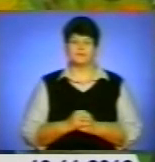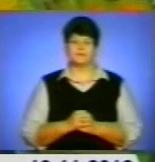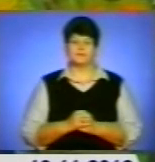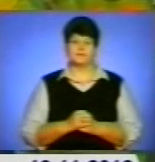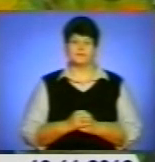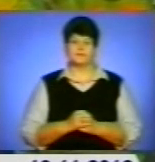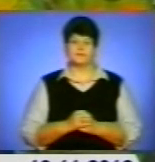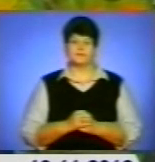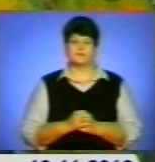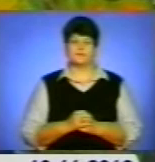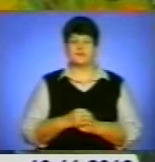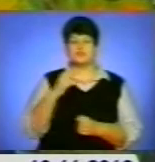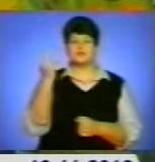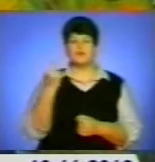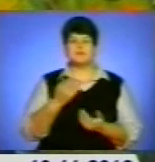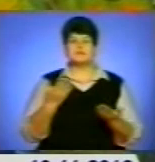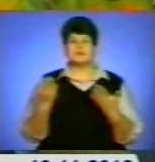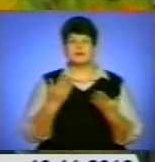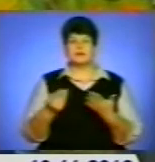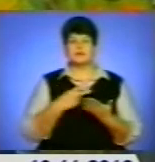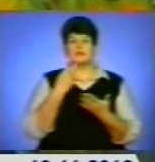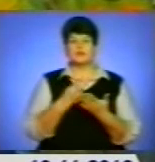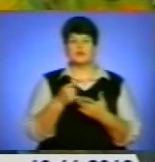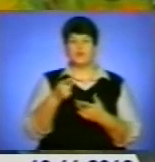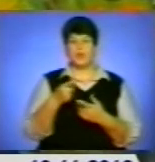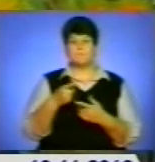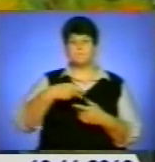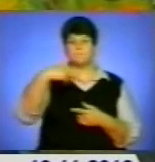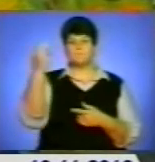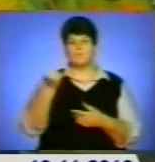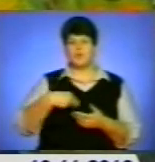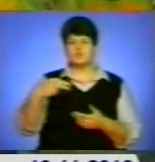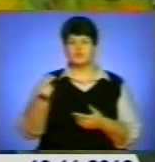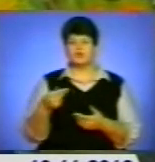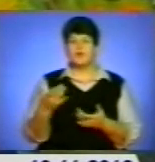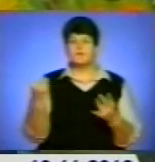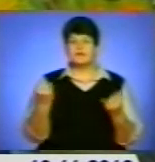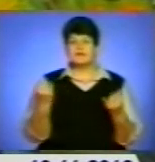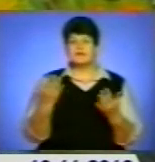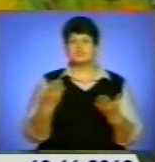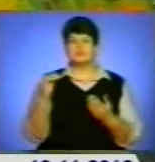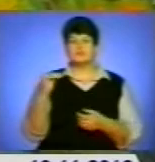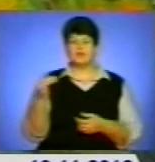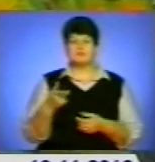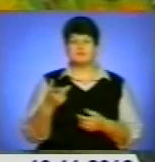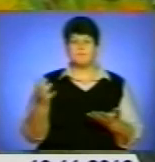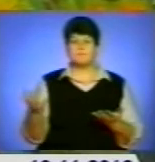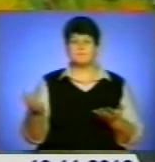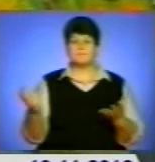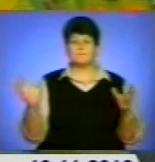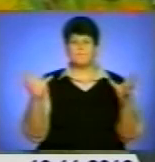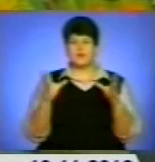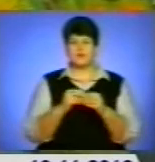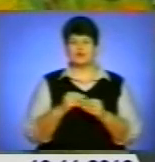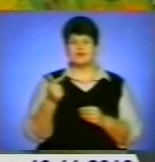живопис, який позначений його власним почерком, живопис якось поєднаний, напевно, із